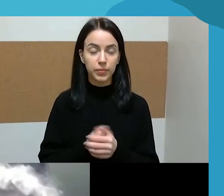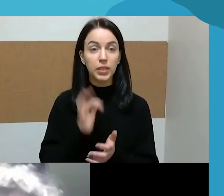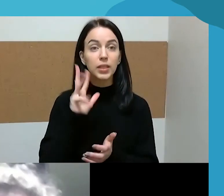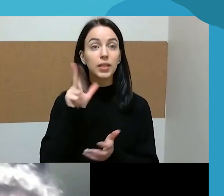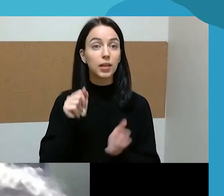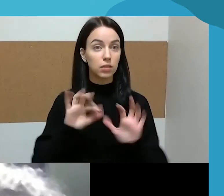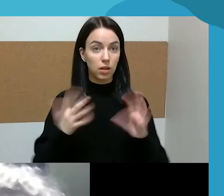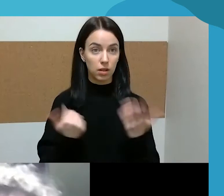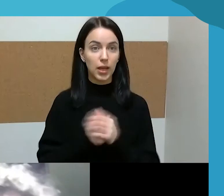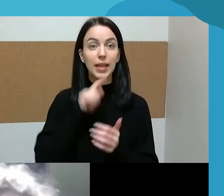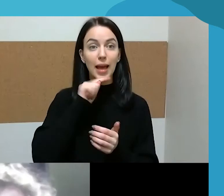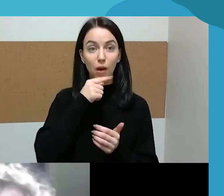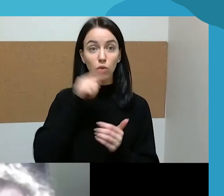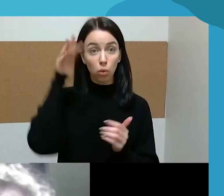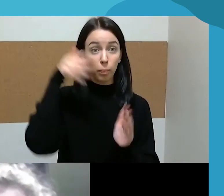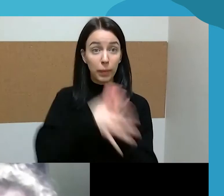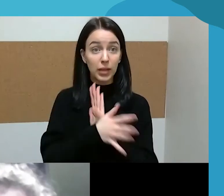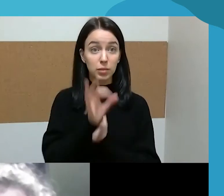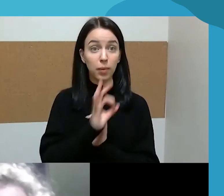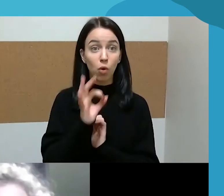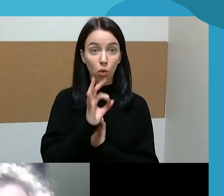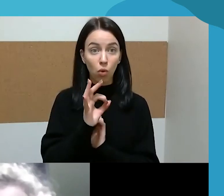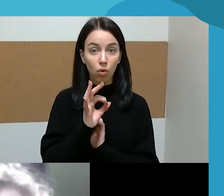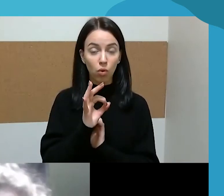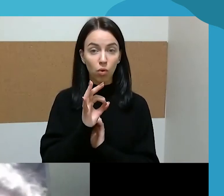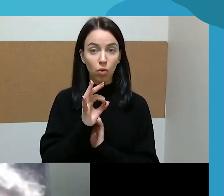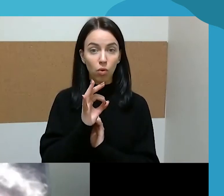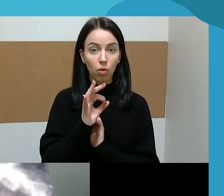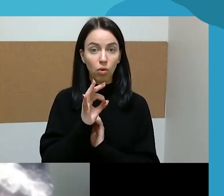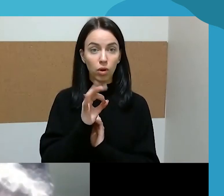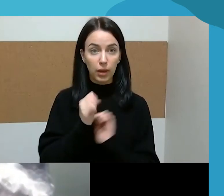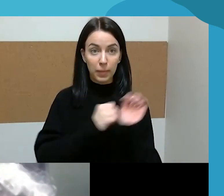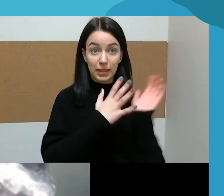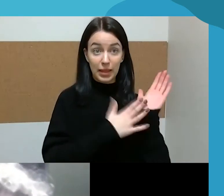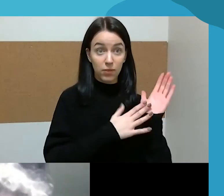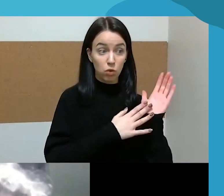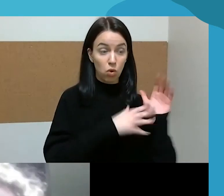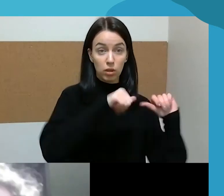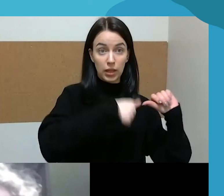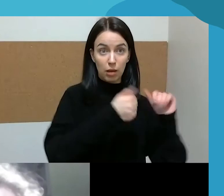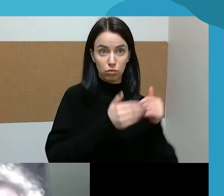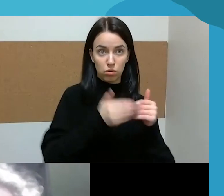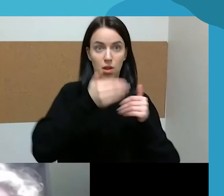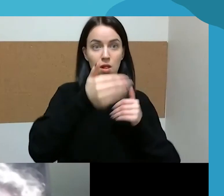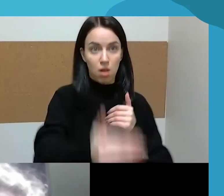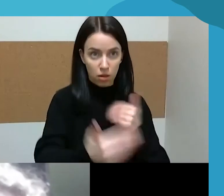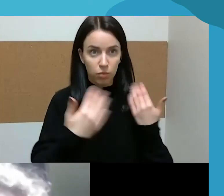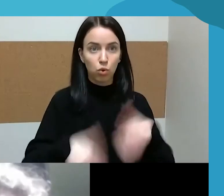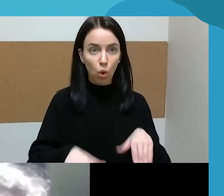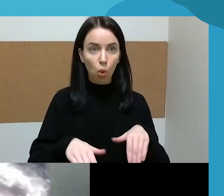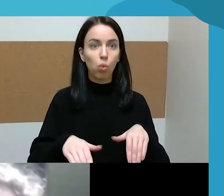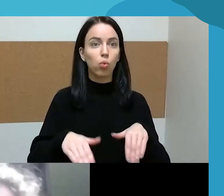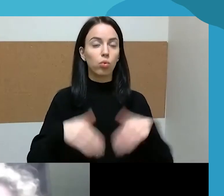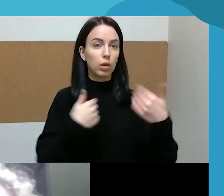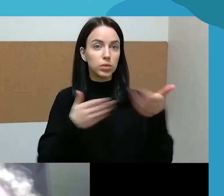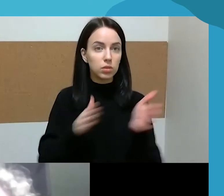ekonominė prasme, tai mes jau labai labai stipriai pajudėjome nuo XIX a. antros pusės, tai už tikrųjų tie visi mechanizmai yra pasikeitę